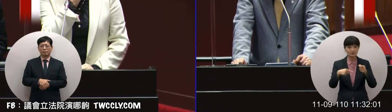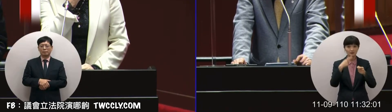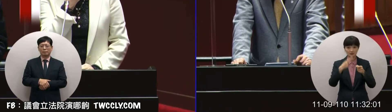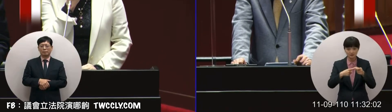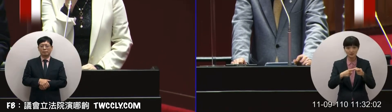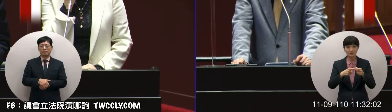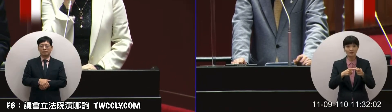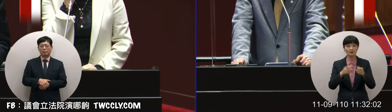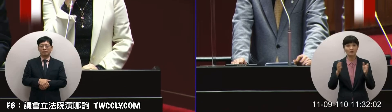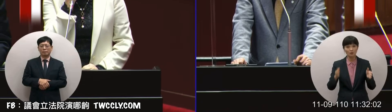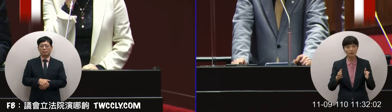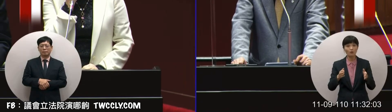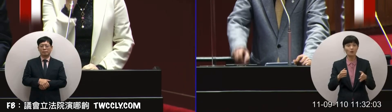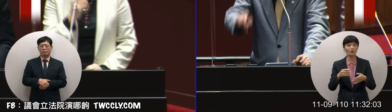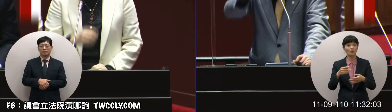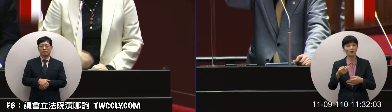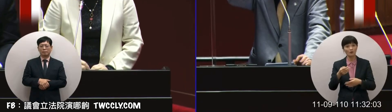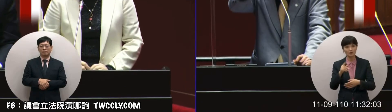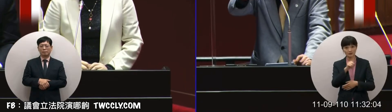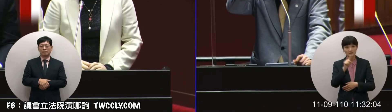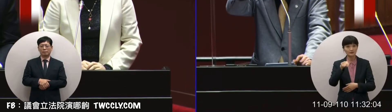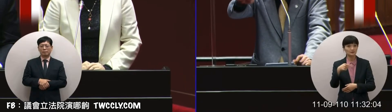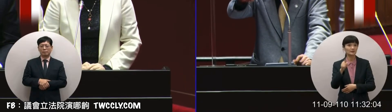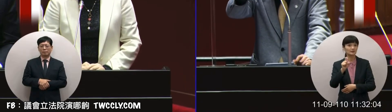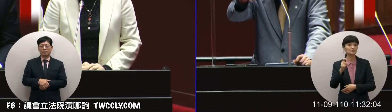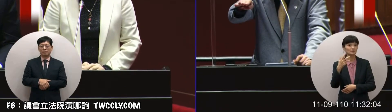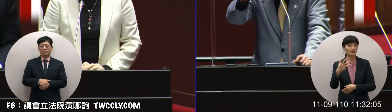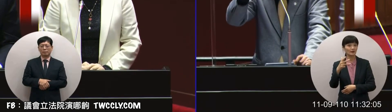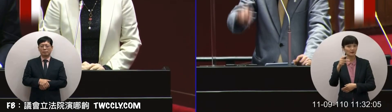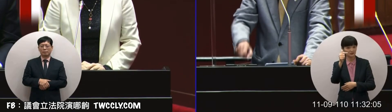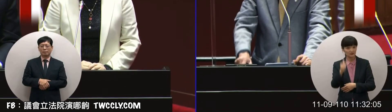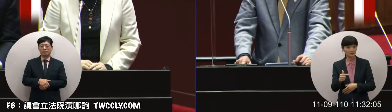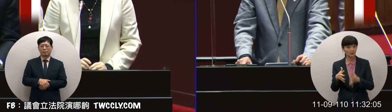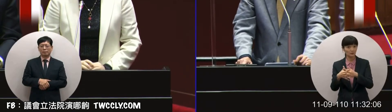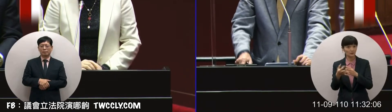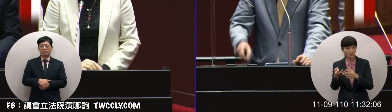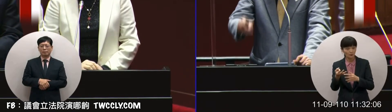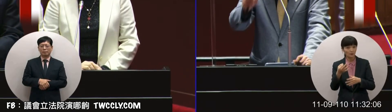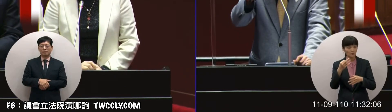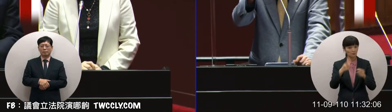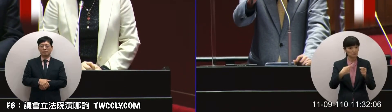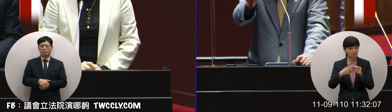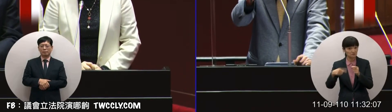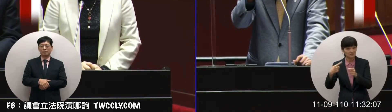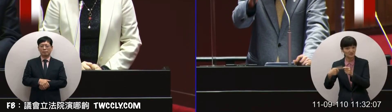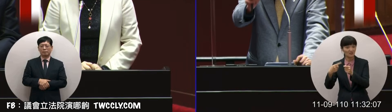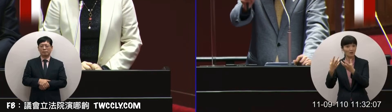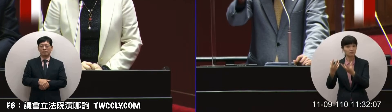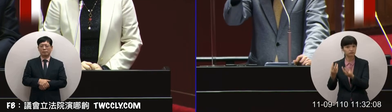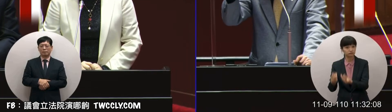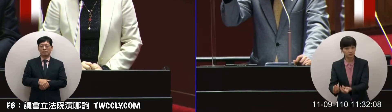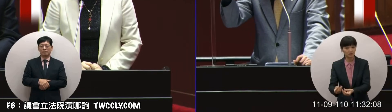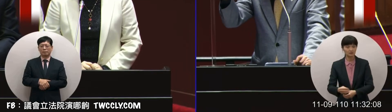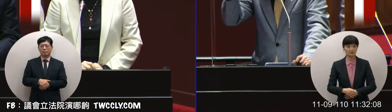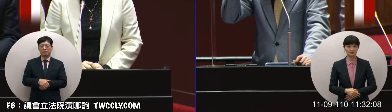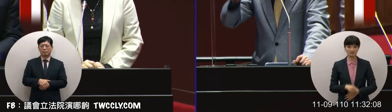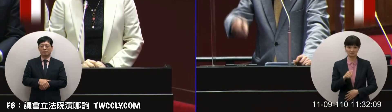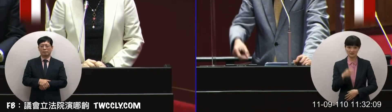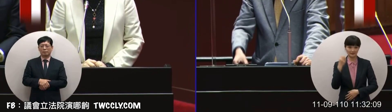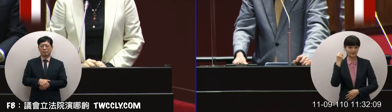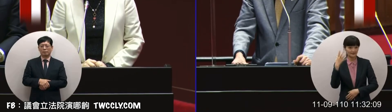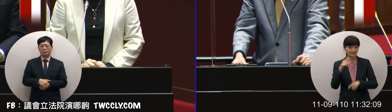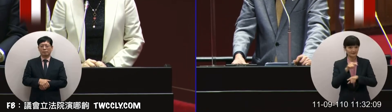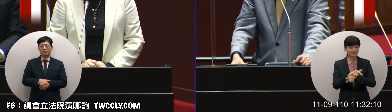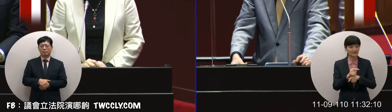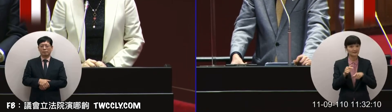百一十八億美元而且黨民的港黨民的港所謂的意思那新南向政策要來取